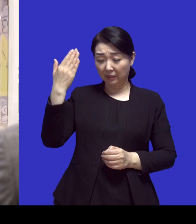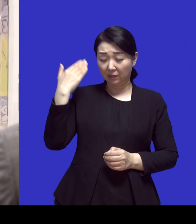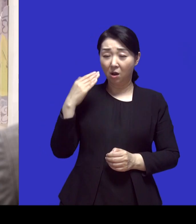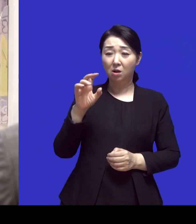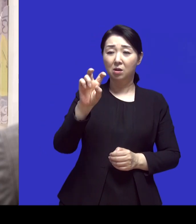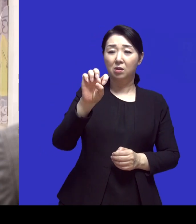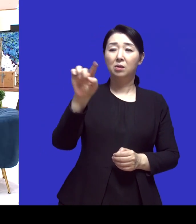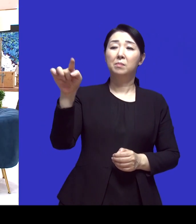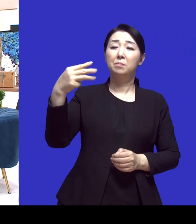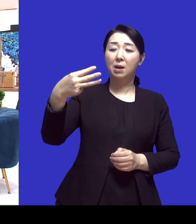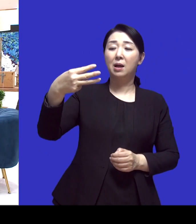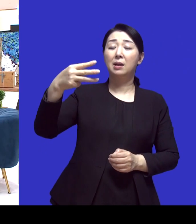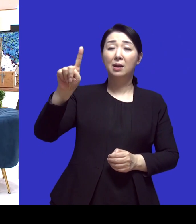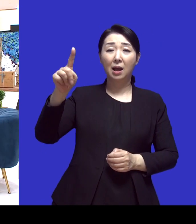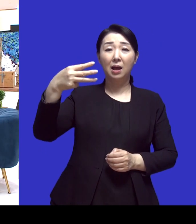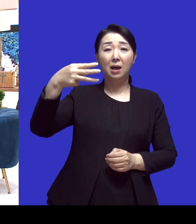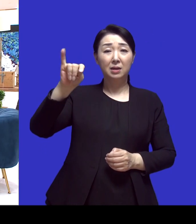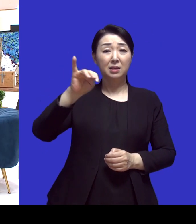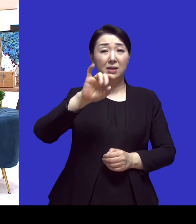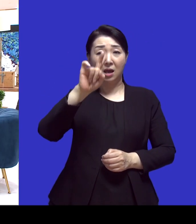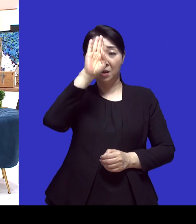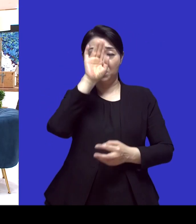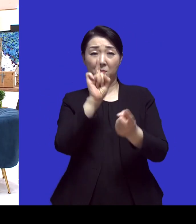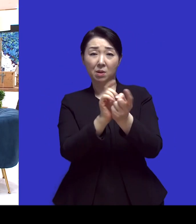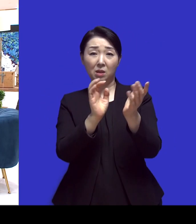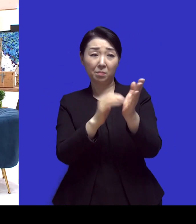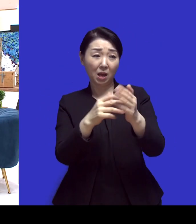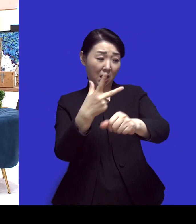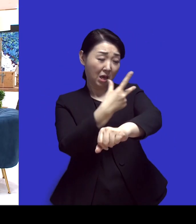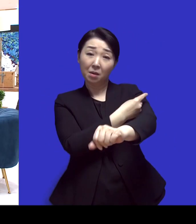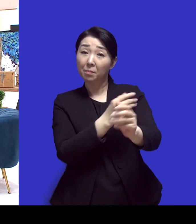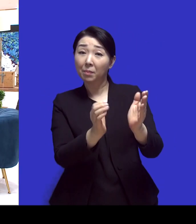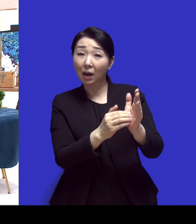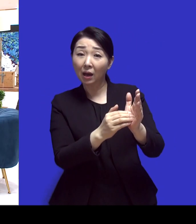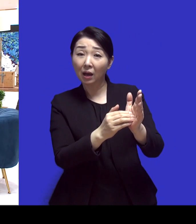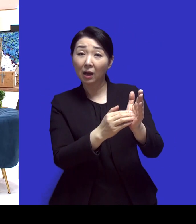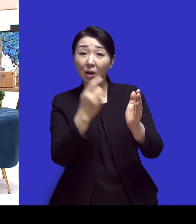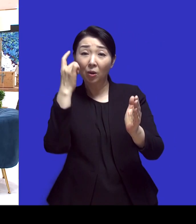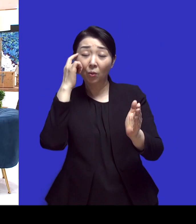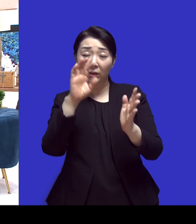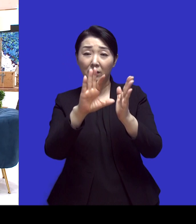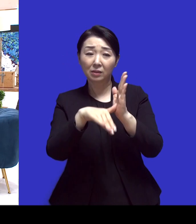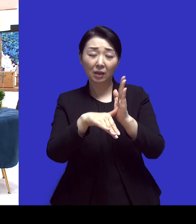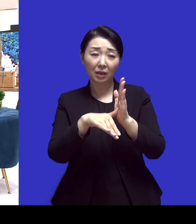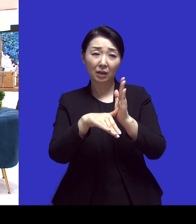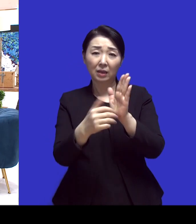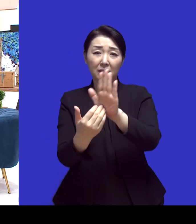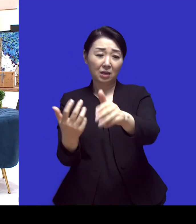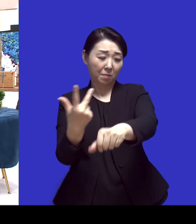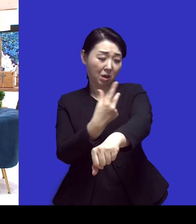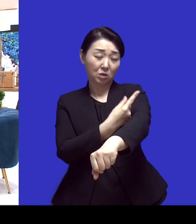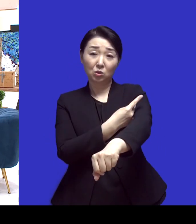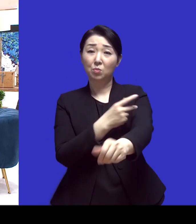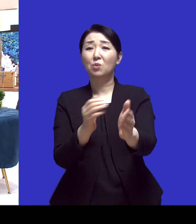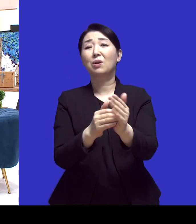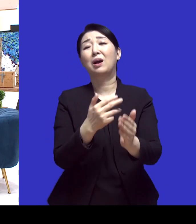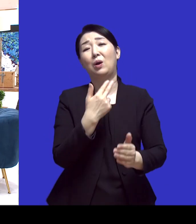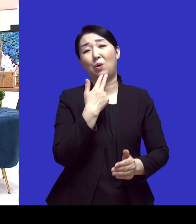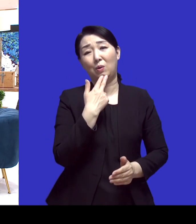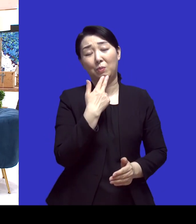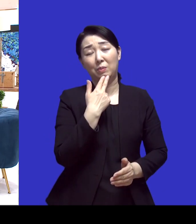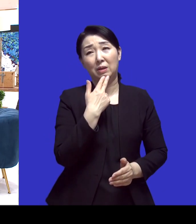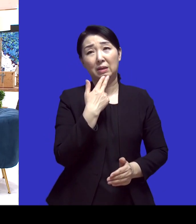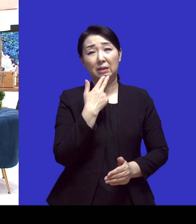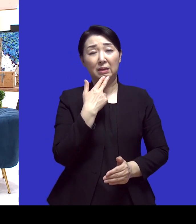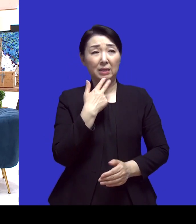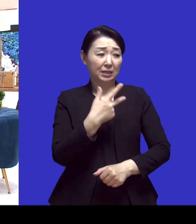알았기 때문에 아 말라리아 예방접종을 하고 갔는데도요 말라리아 그 당시는 이제 예방접종이 없었고 아 없었어요